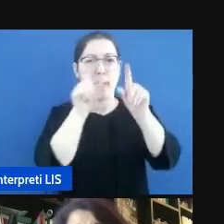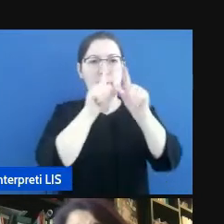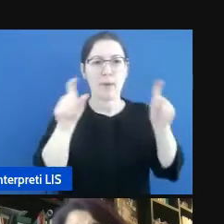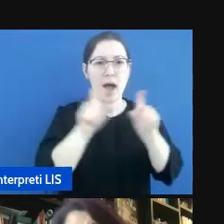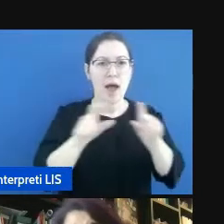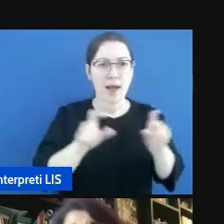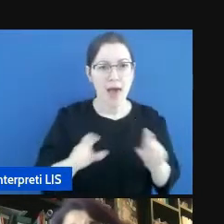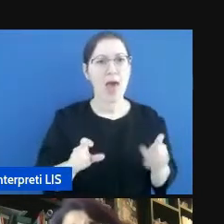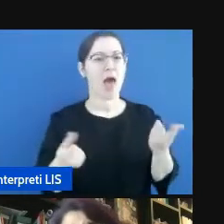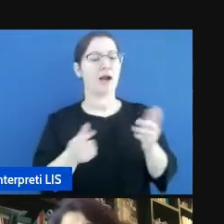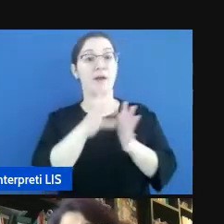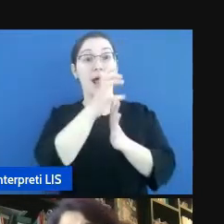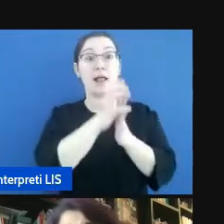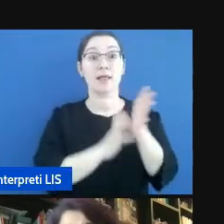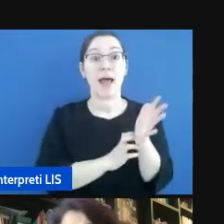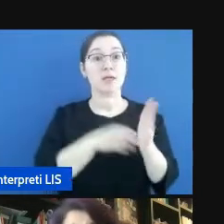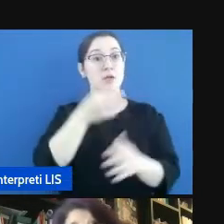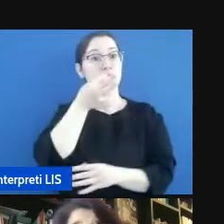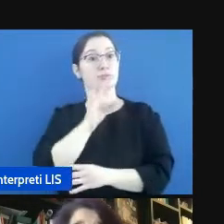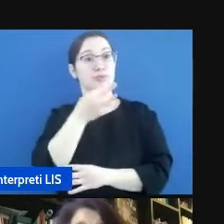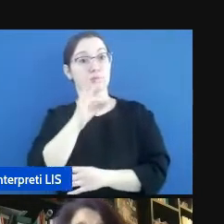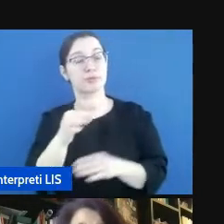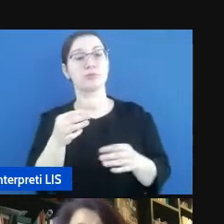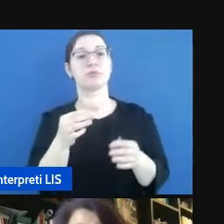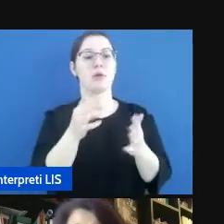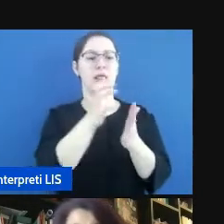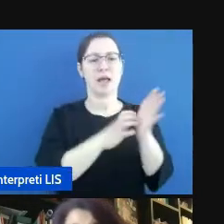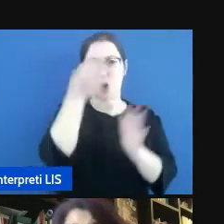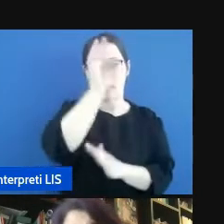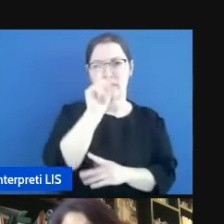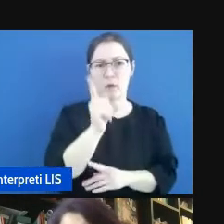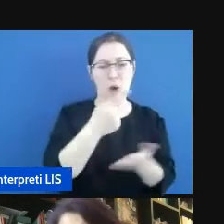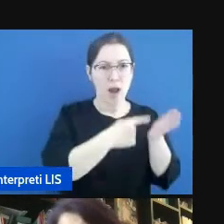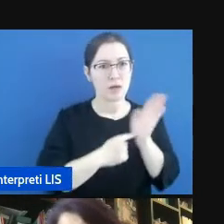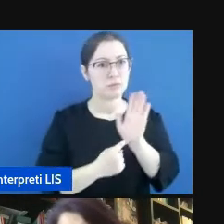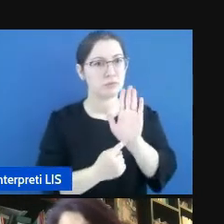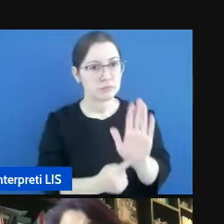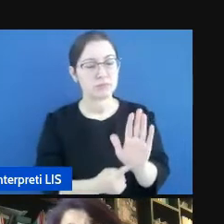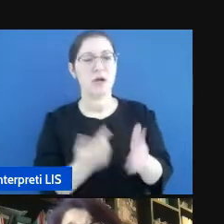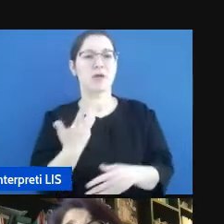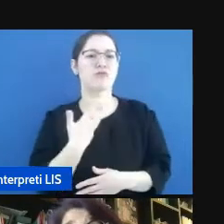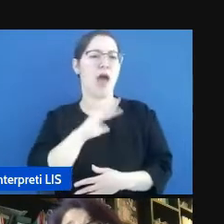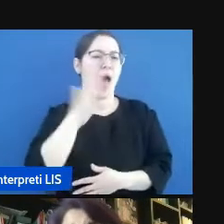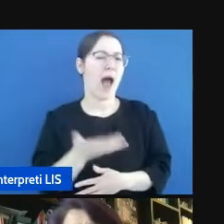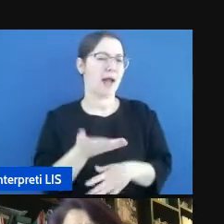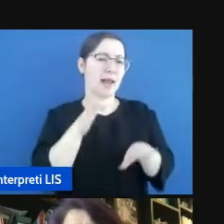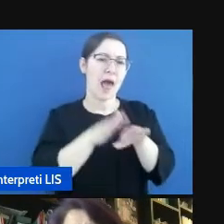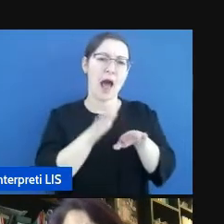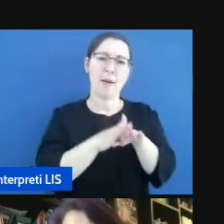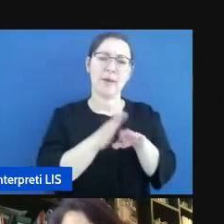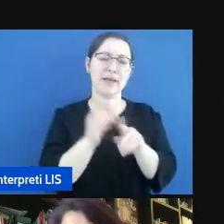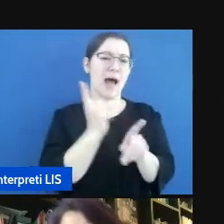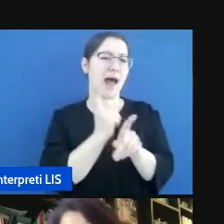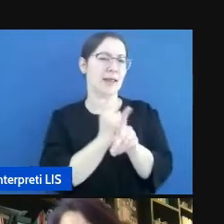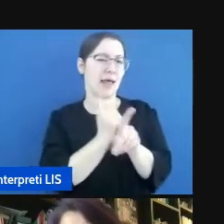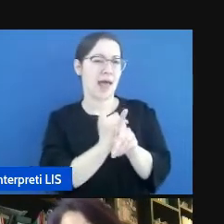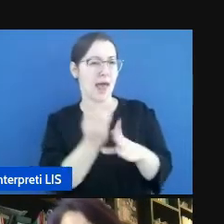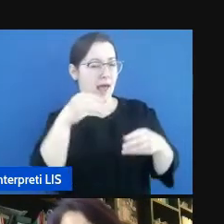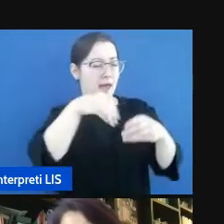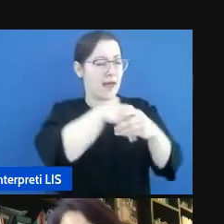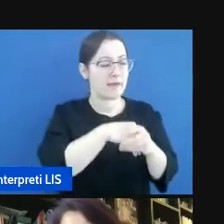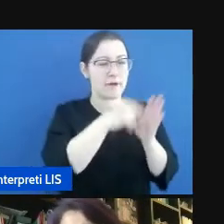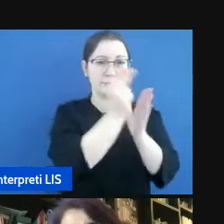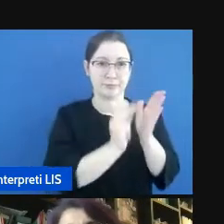argomentativo, se è un testo espositivo, poi entrano in gioco anche altre abilità. La scrittura è un,